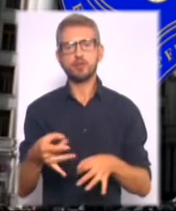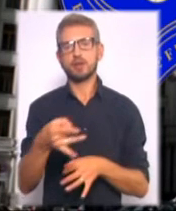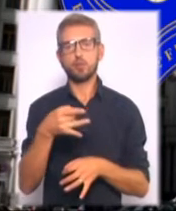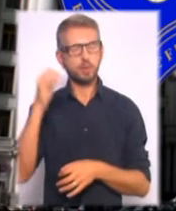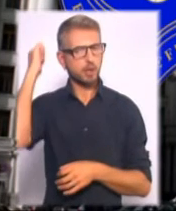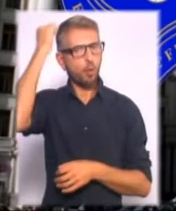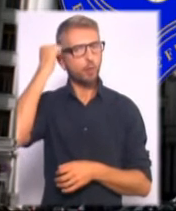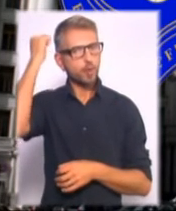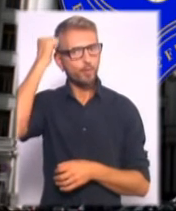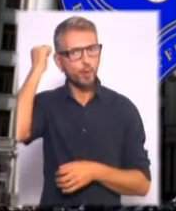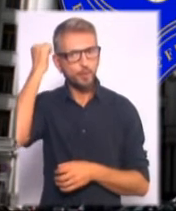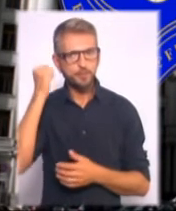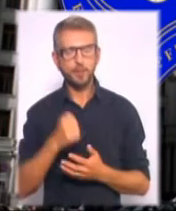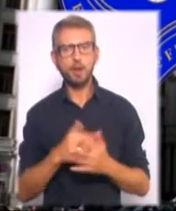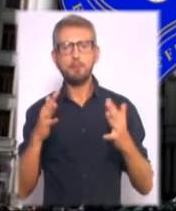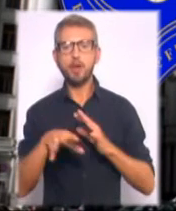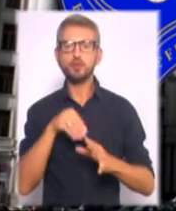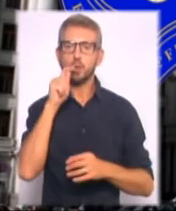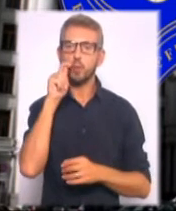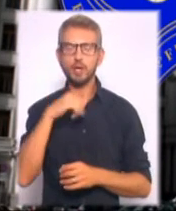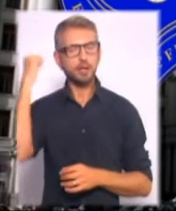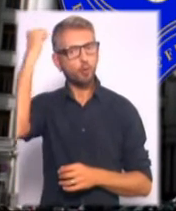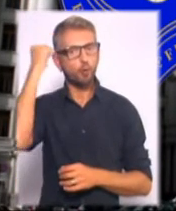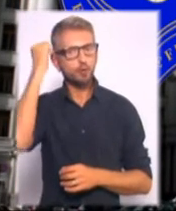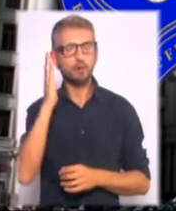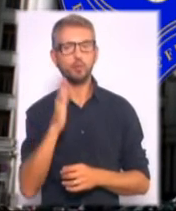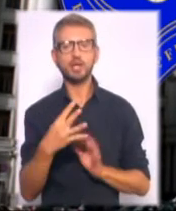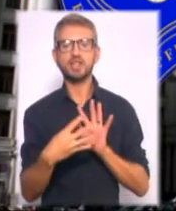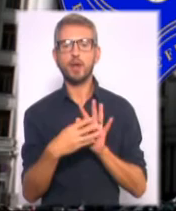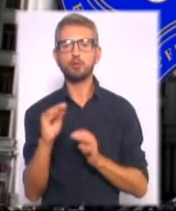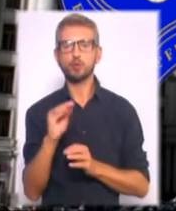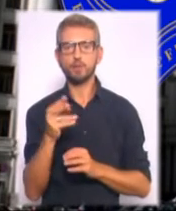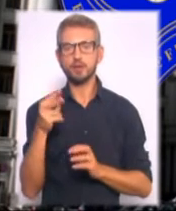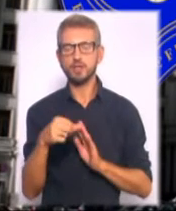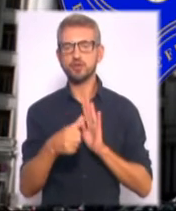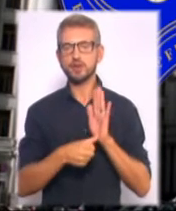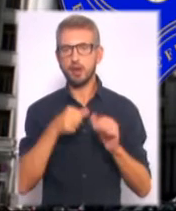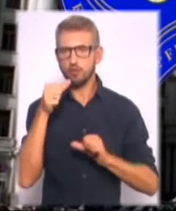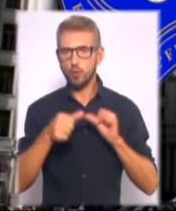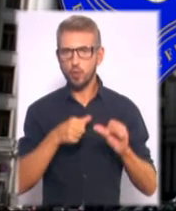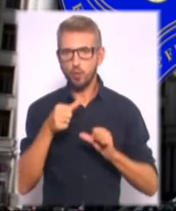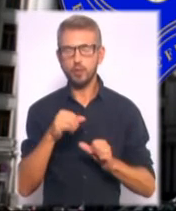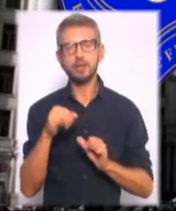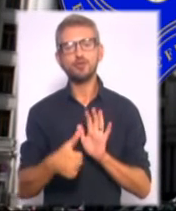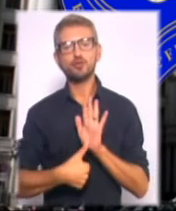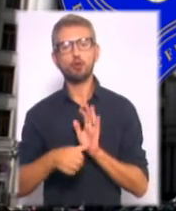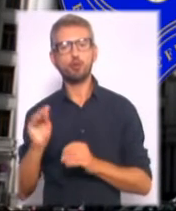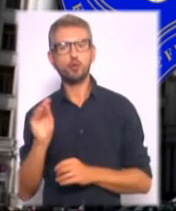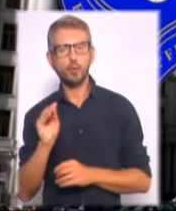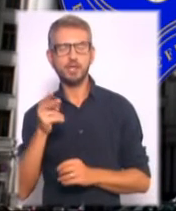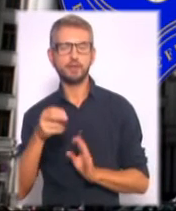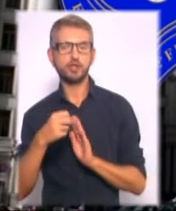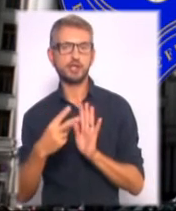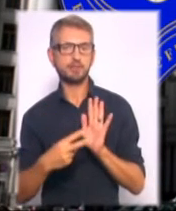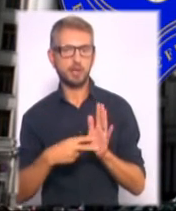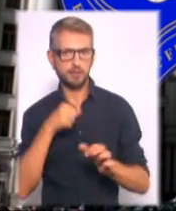Нагадаємо, матчі збірних України та Косово відбудуться 9 жовтня 2016 року і 6 жовтня 2017